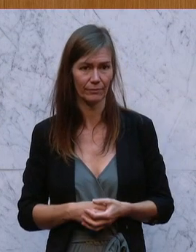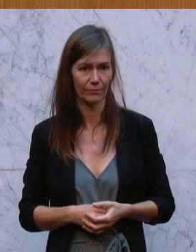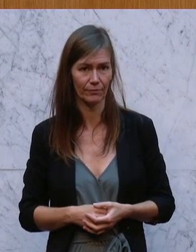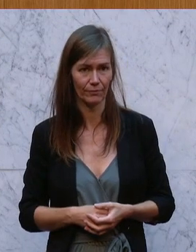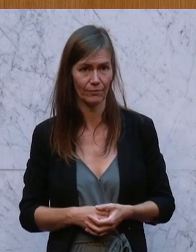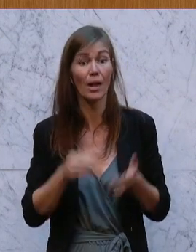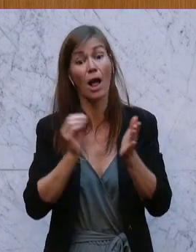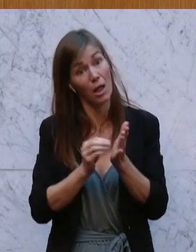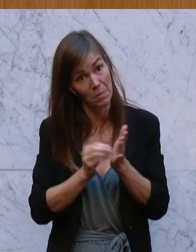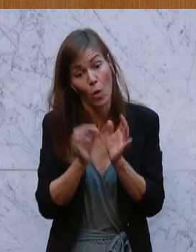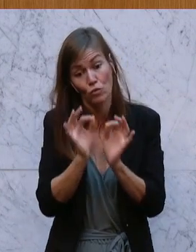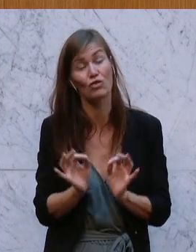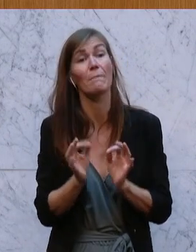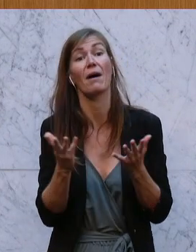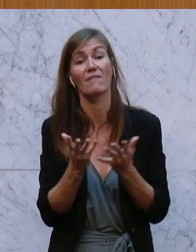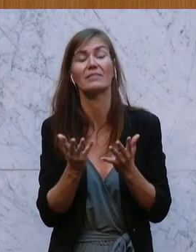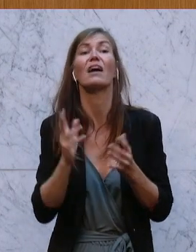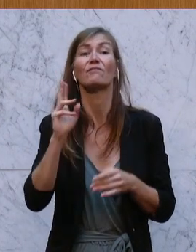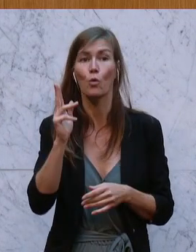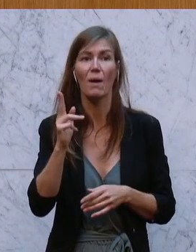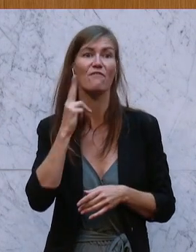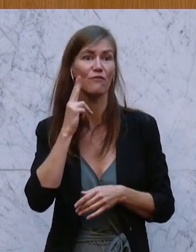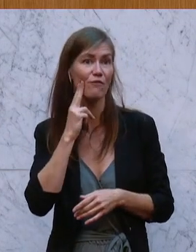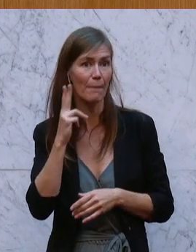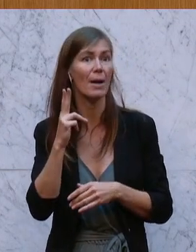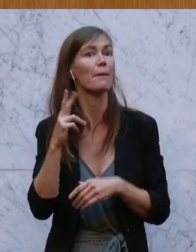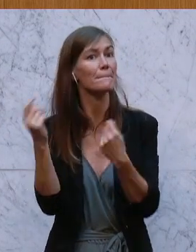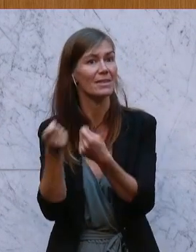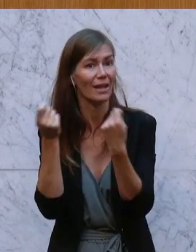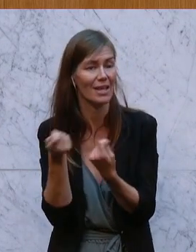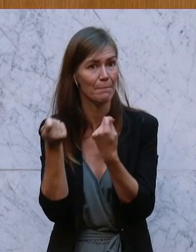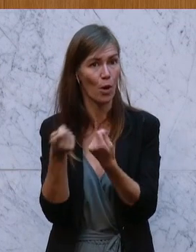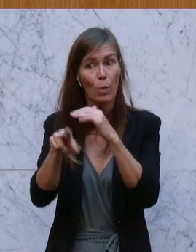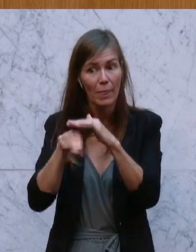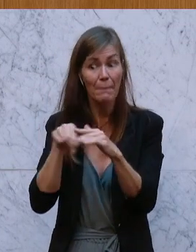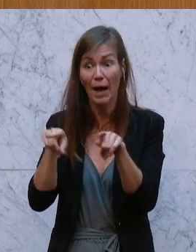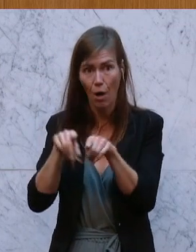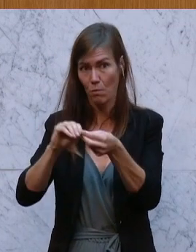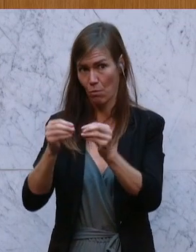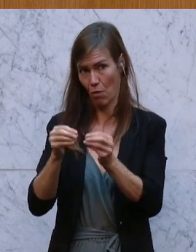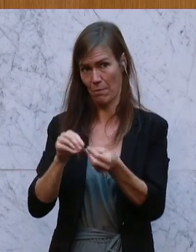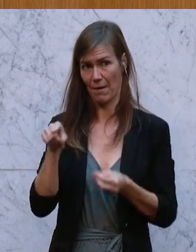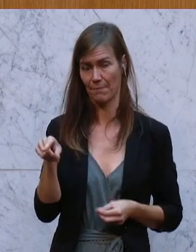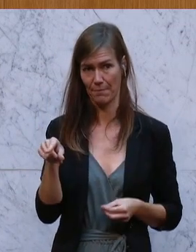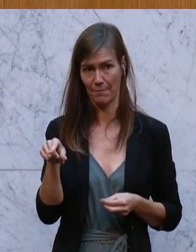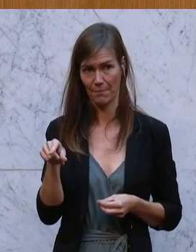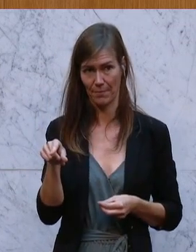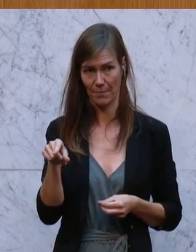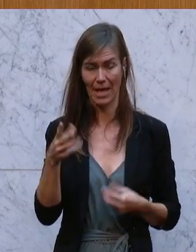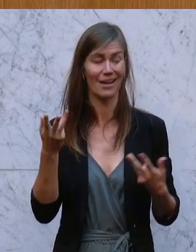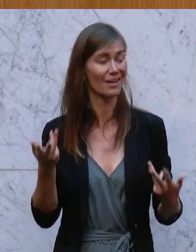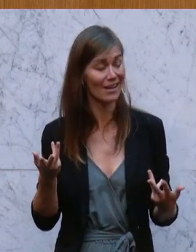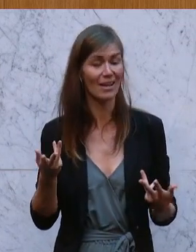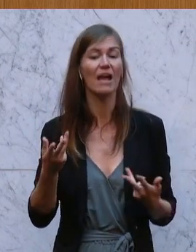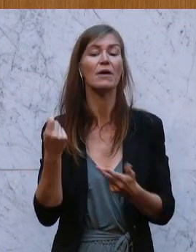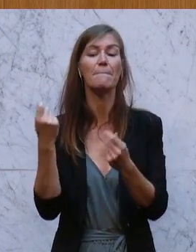weil die Betriebe haben auch ein Problem. Weil wenn die Inflation und damit die Kosten für unsere Betriebe